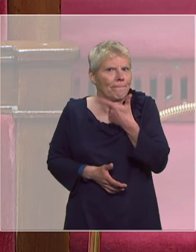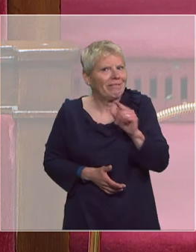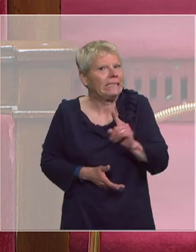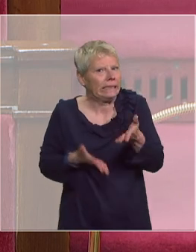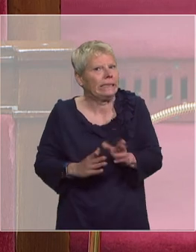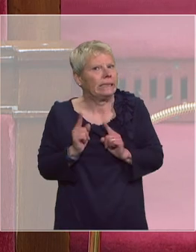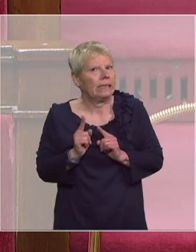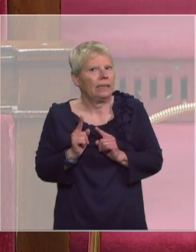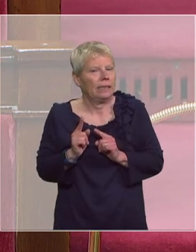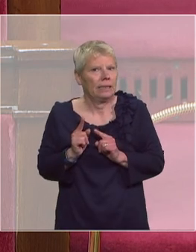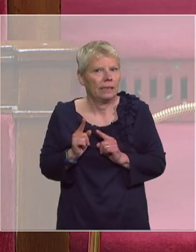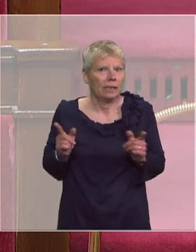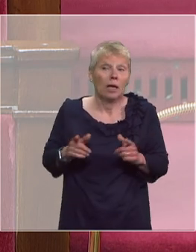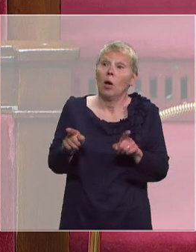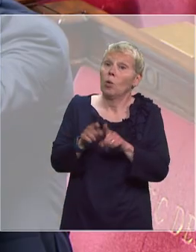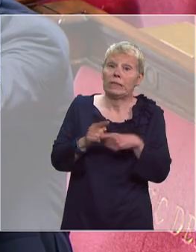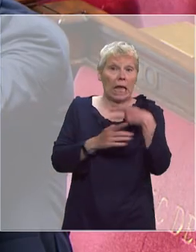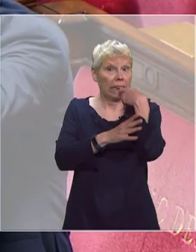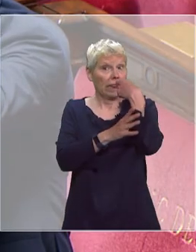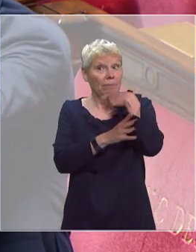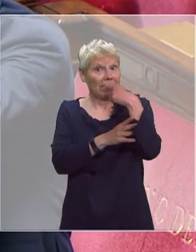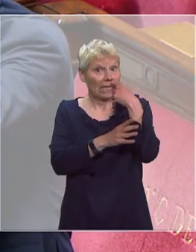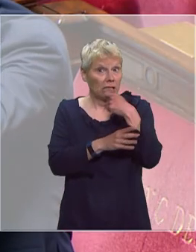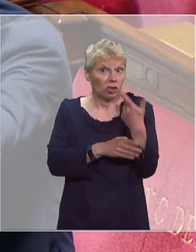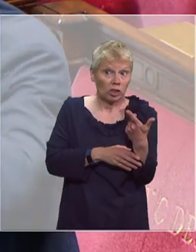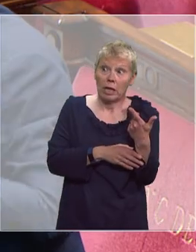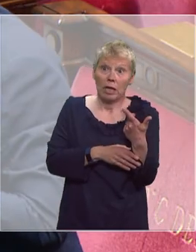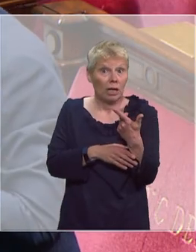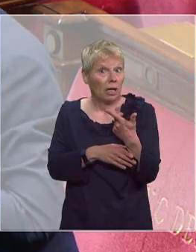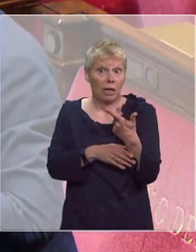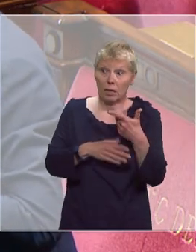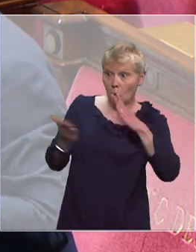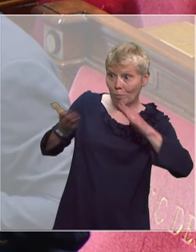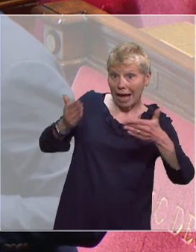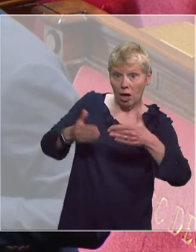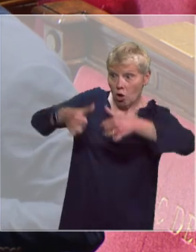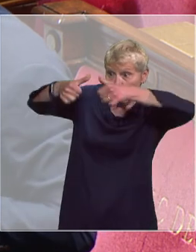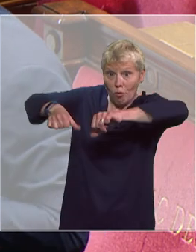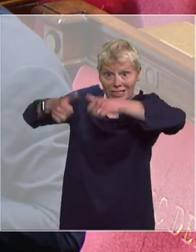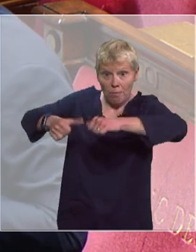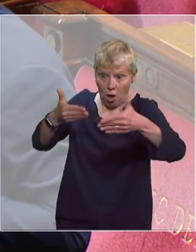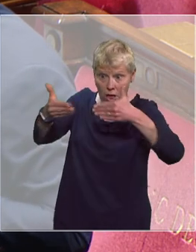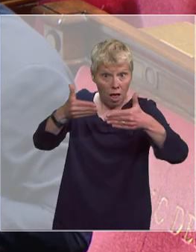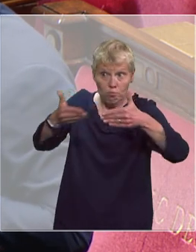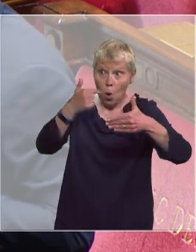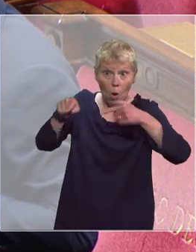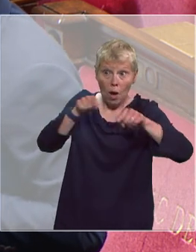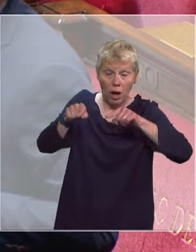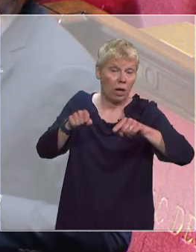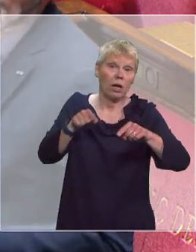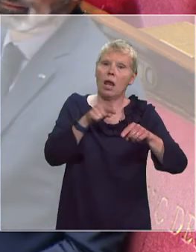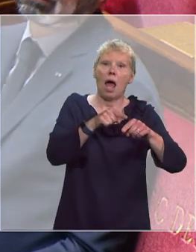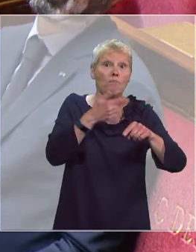Et croyez-moi, aucun dépistage ne remplace le confinement. Je vais vous expliquer pourquoi. Si vous allez demain dépister